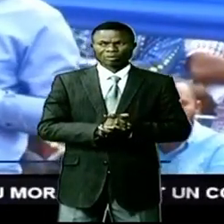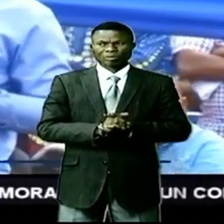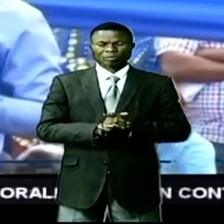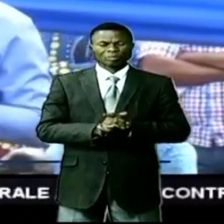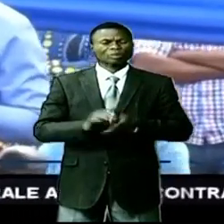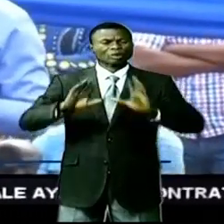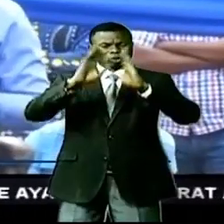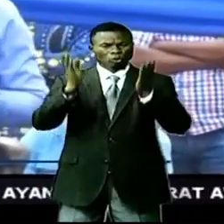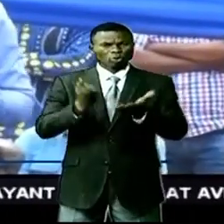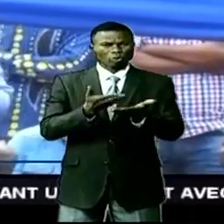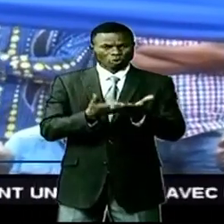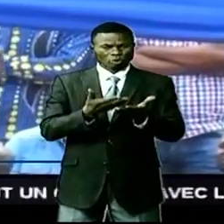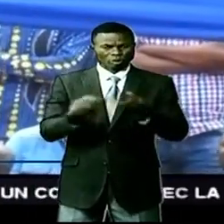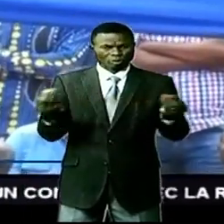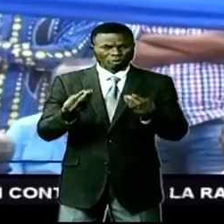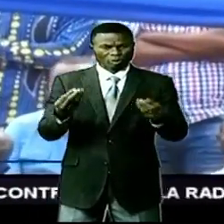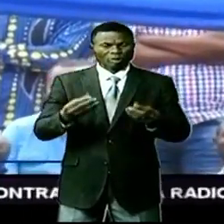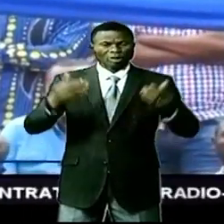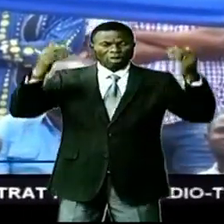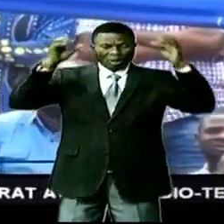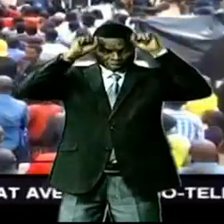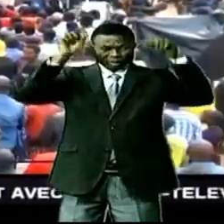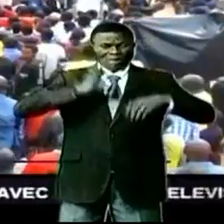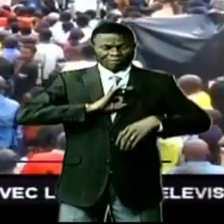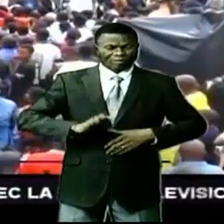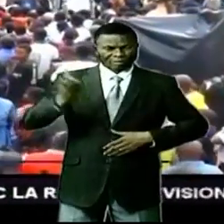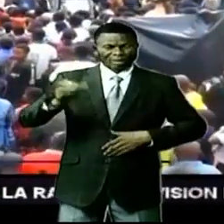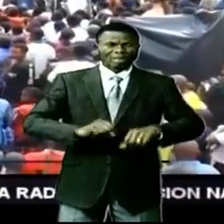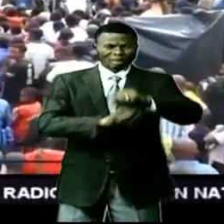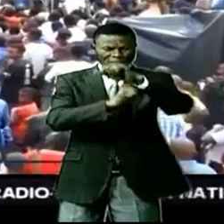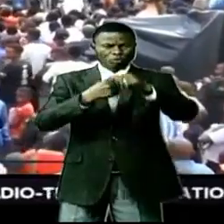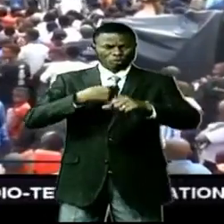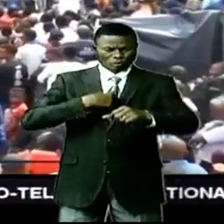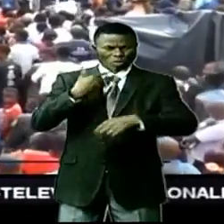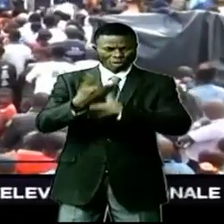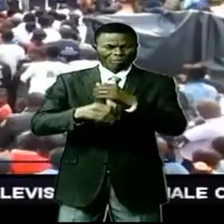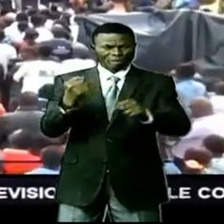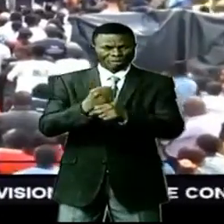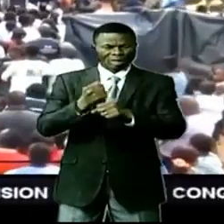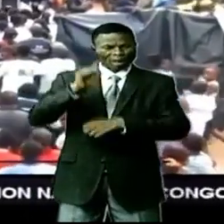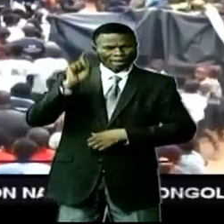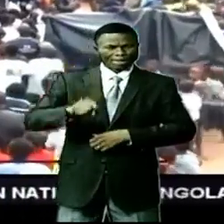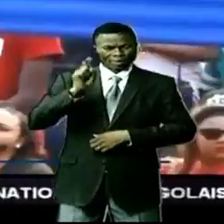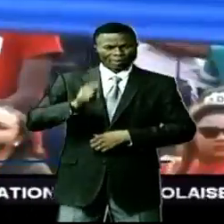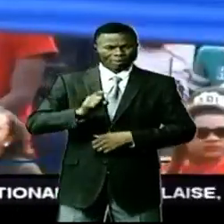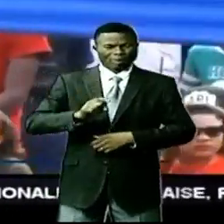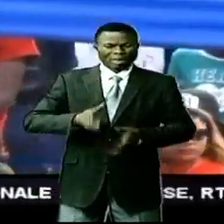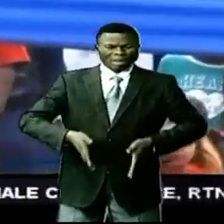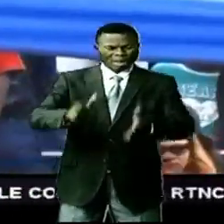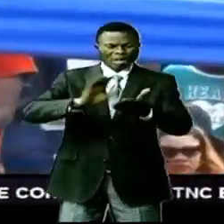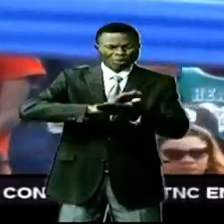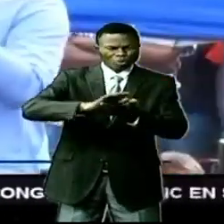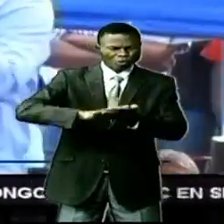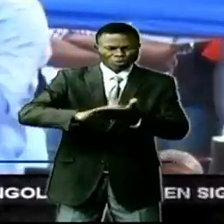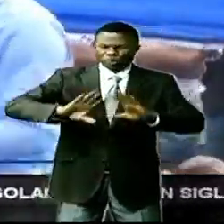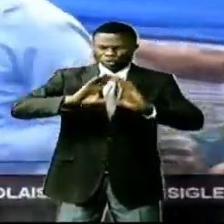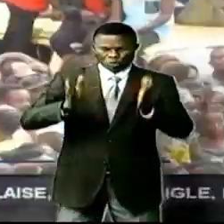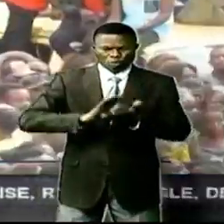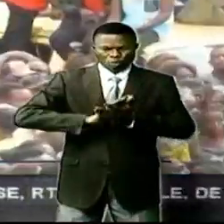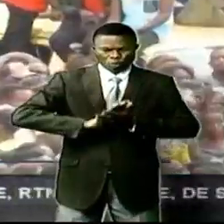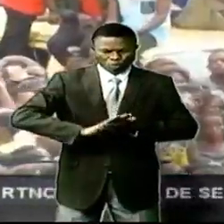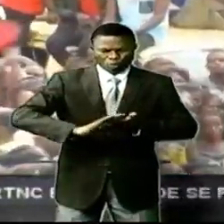Et tout ça, c'est parce qu'il le chef de l'État, Félix-Antoine Tisekedi-Tulombo, qui veut que nous puissions asphalter les avenues de Chitourou.